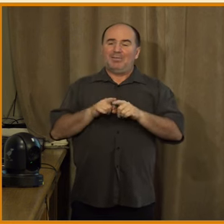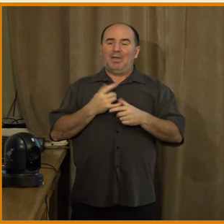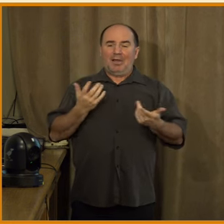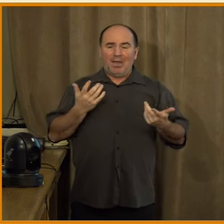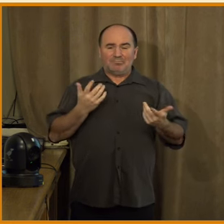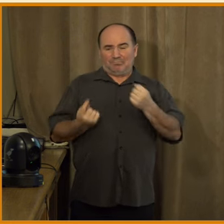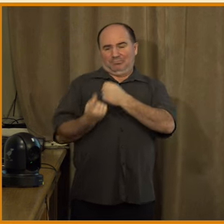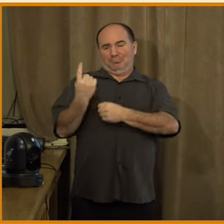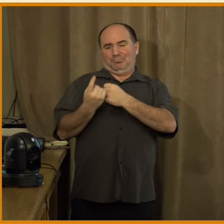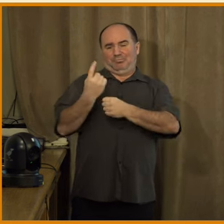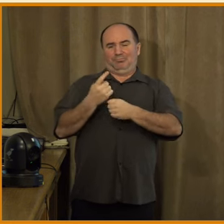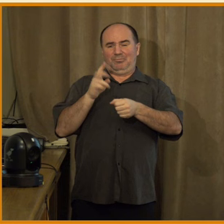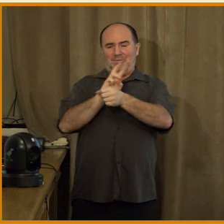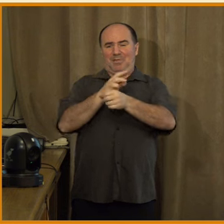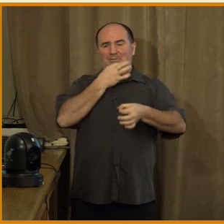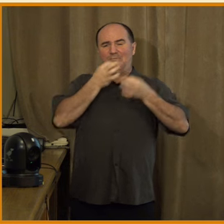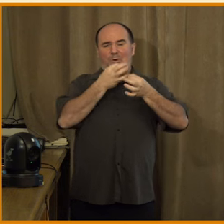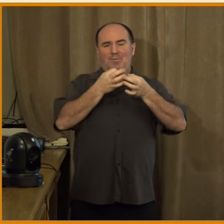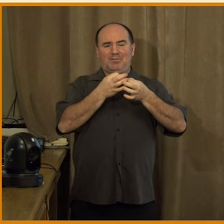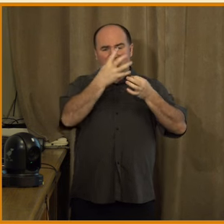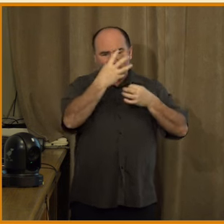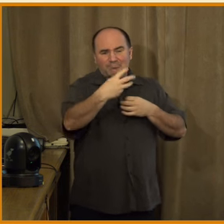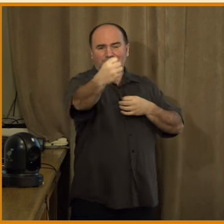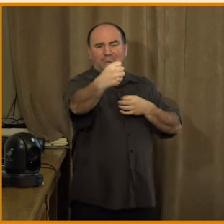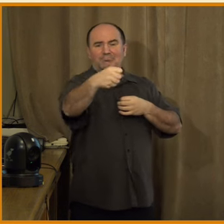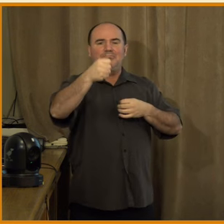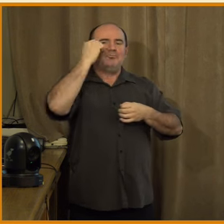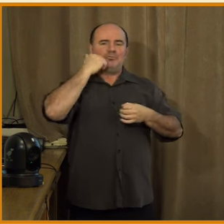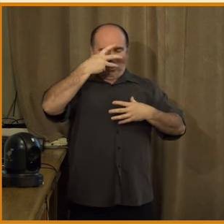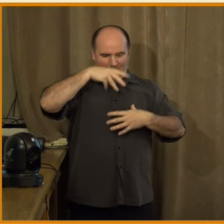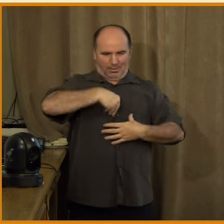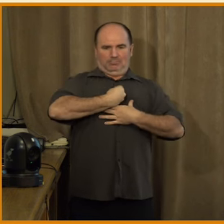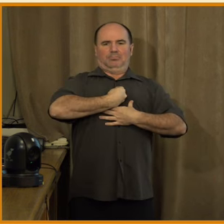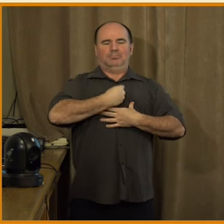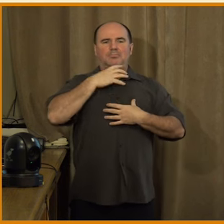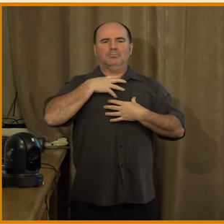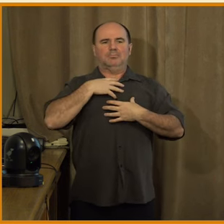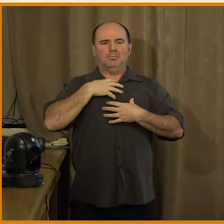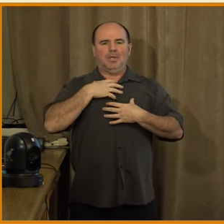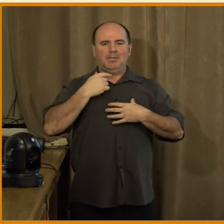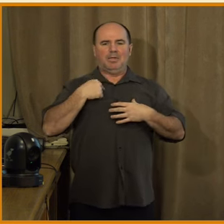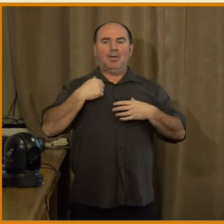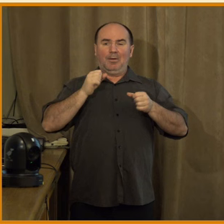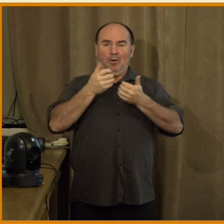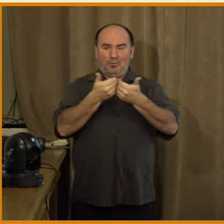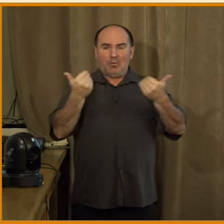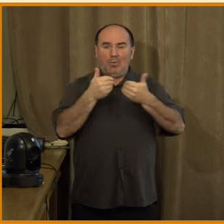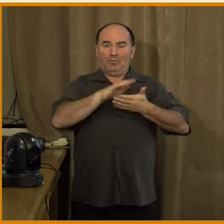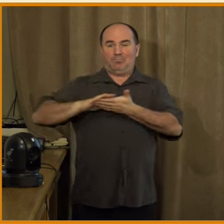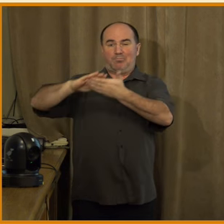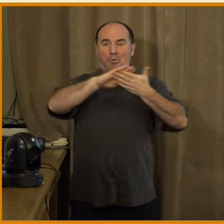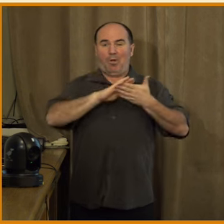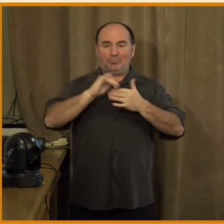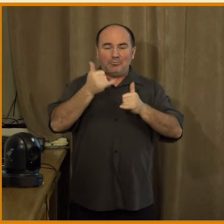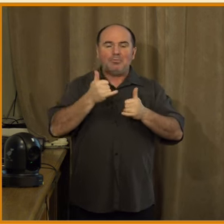příjemce, hodně diskutujeme o tom, jestli dezinformace třeba způsobí nějakou společenskou polarizaci, jestli opravdu kvůli ním lidé hloupnou